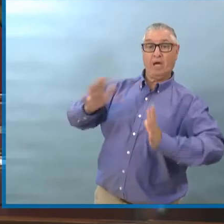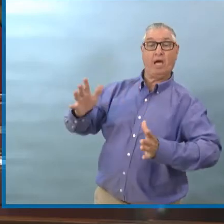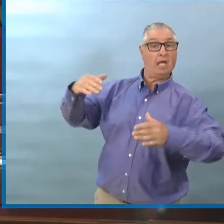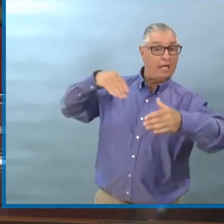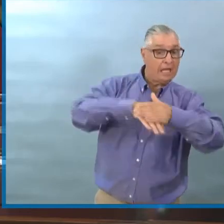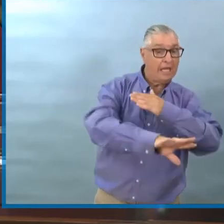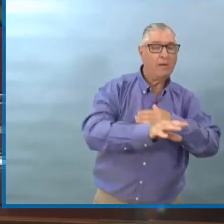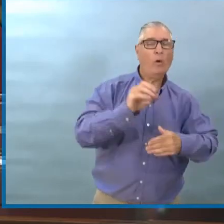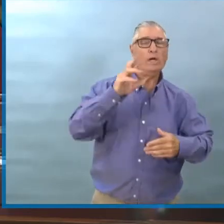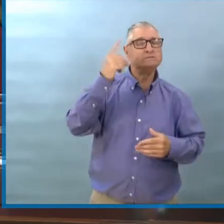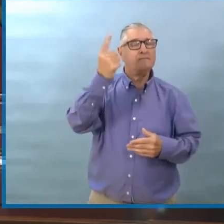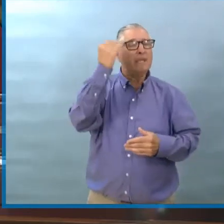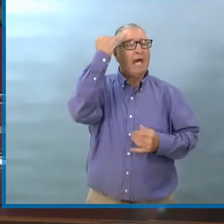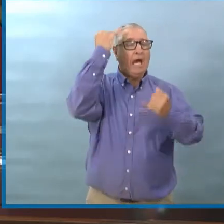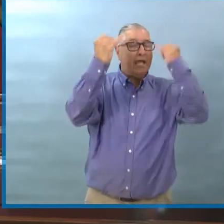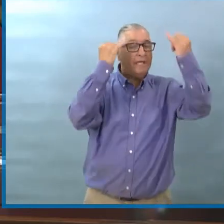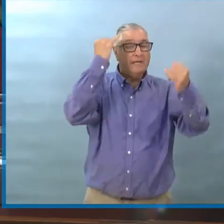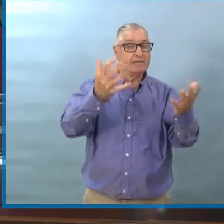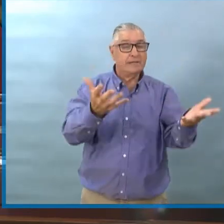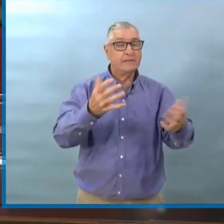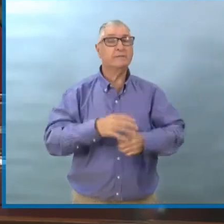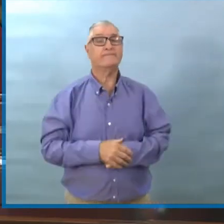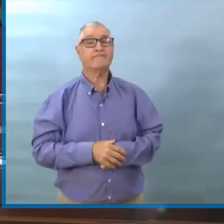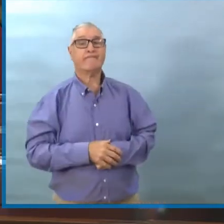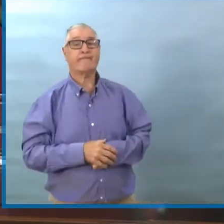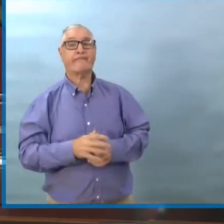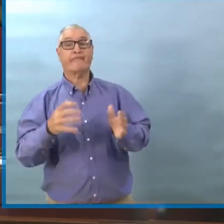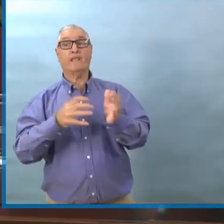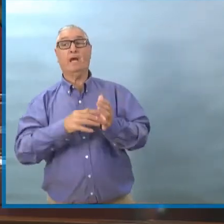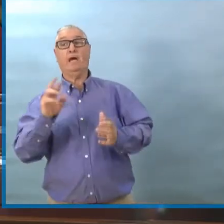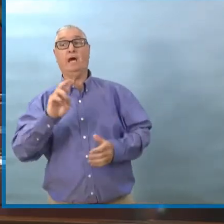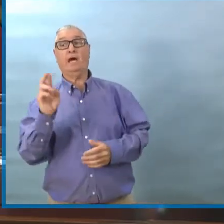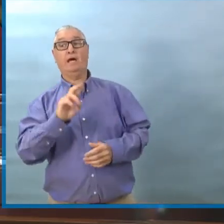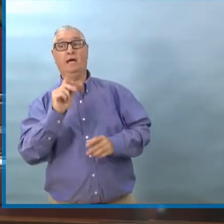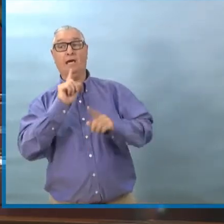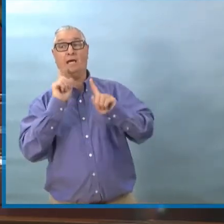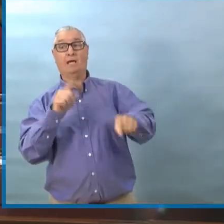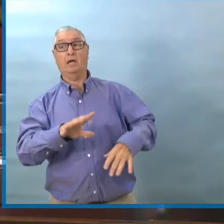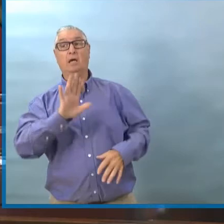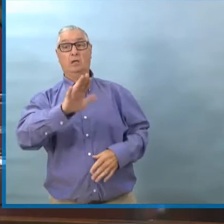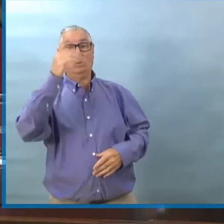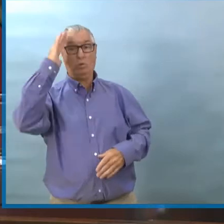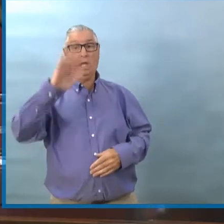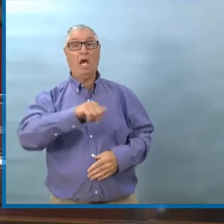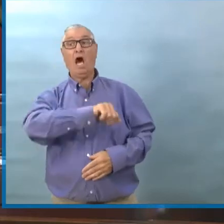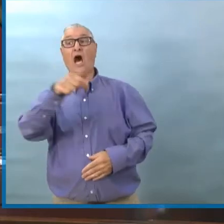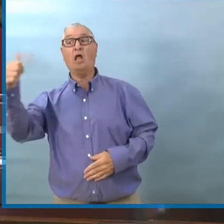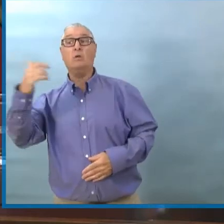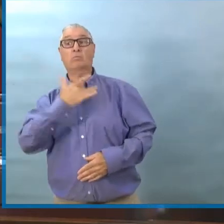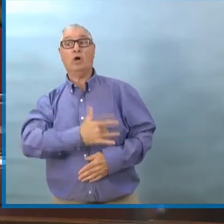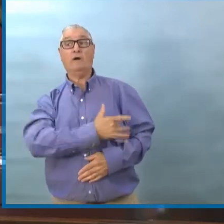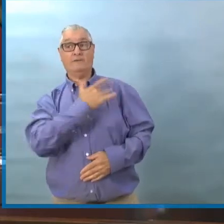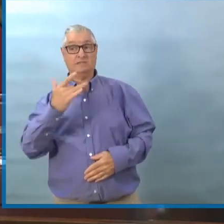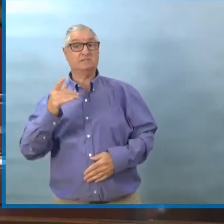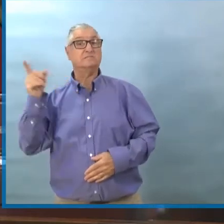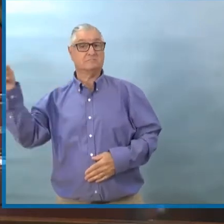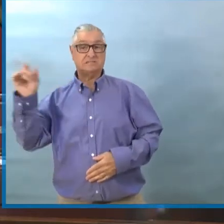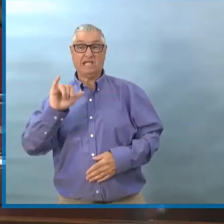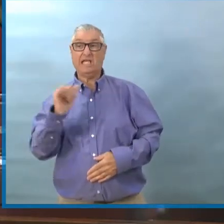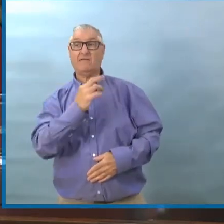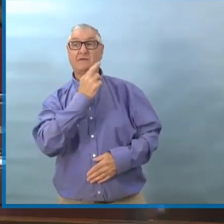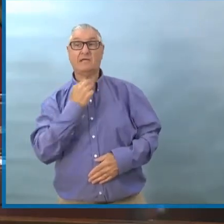Malheureusement, on a vu des événements où la transmission se faisait très rapide demandant des restaurants